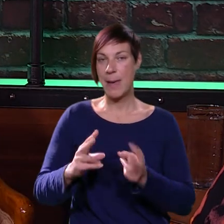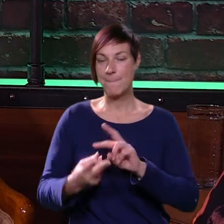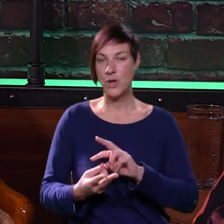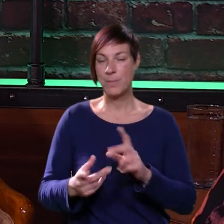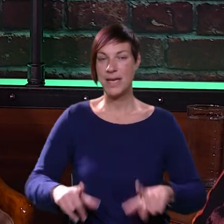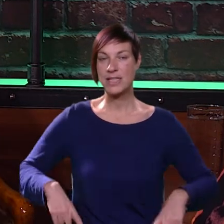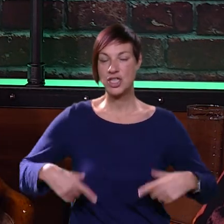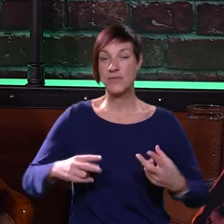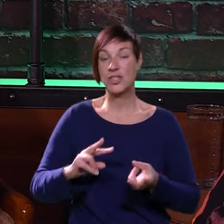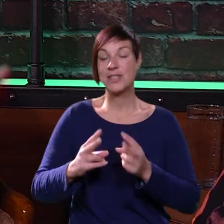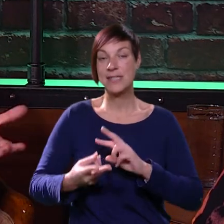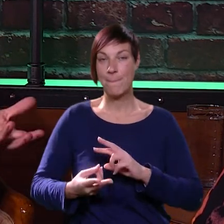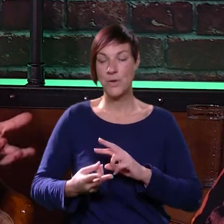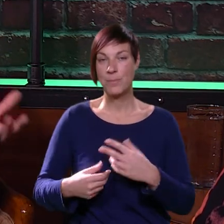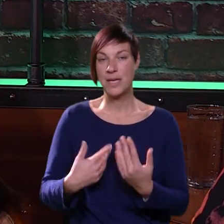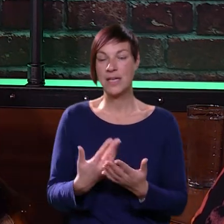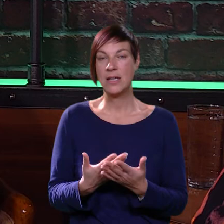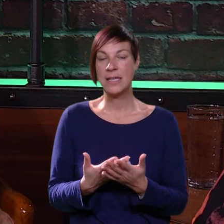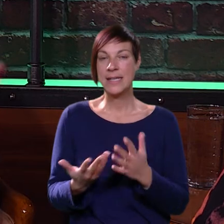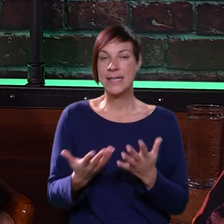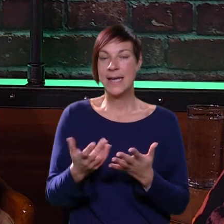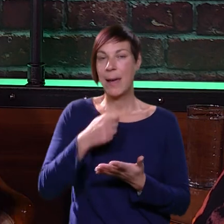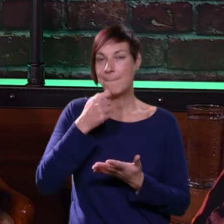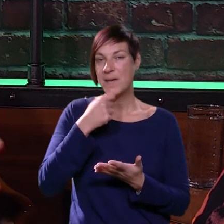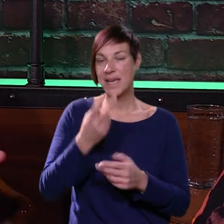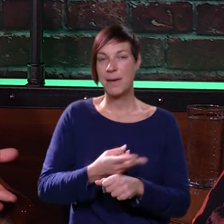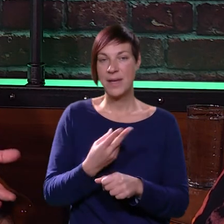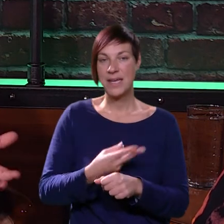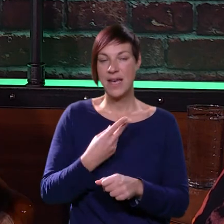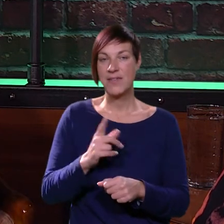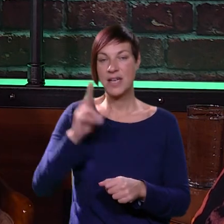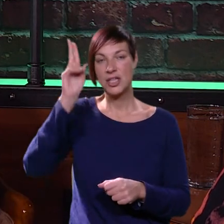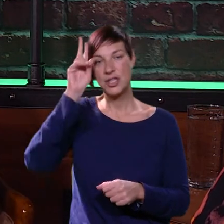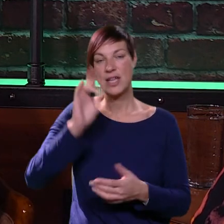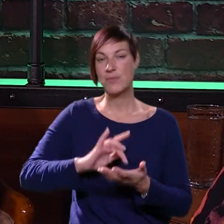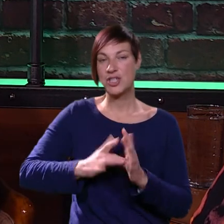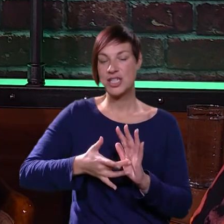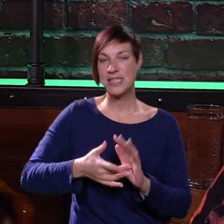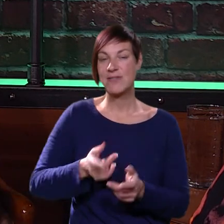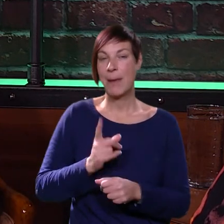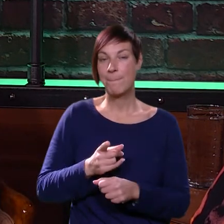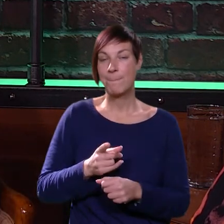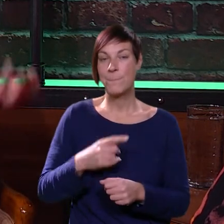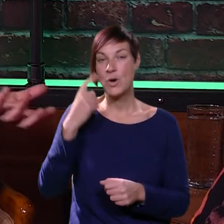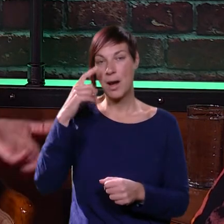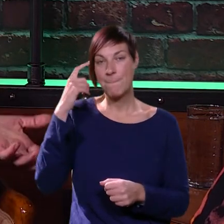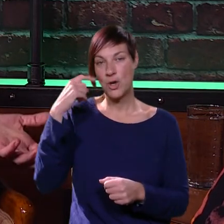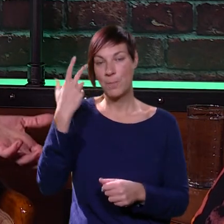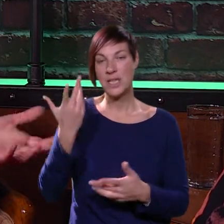toliko promijeniti. Život je se promijenio u nekim, možda, tim prehrabeni novikama, što ne može baš sve. U stvari mora